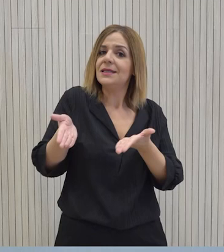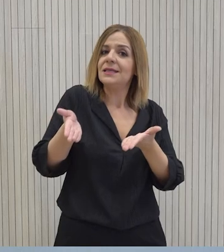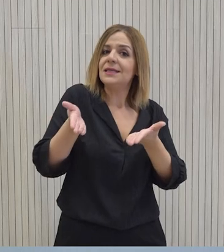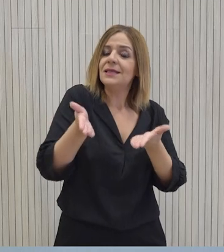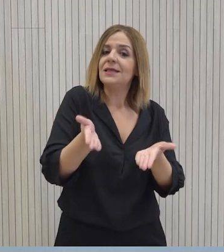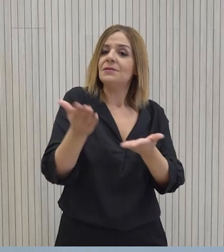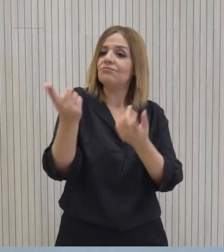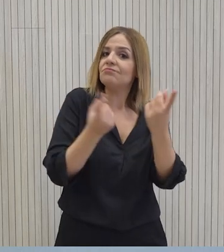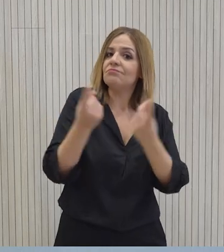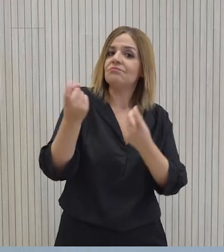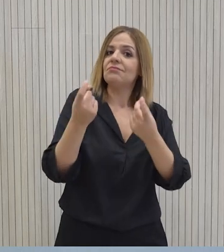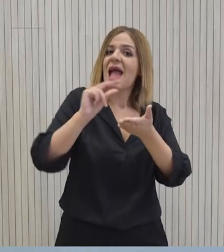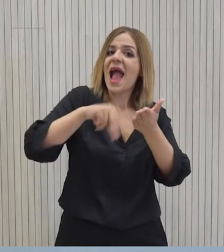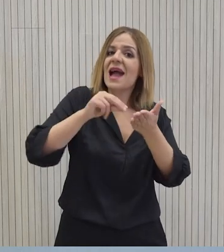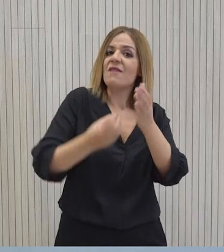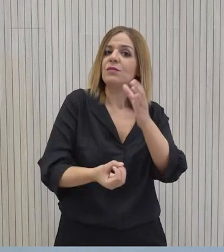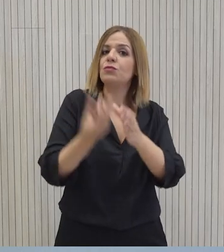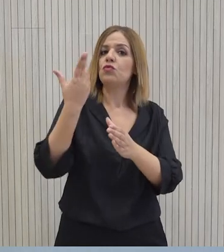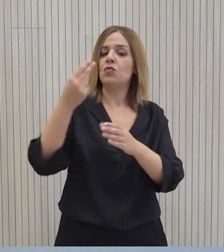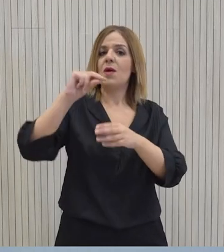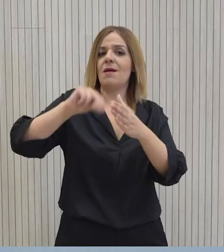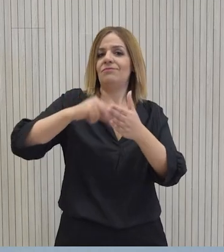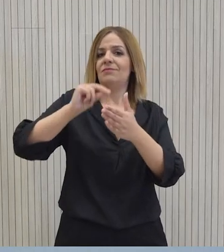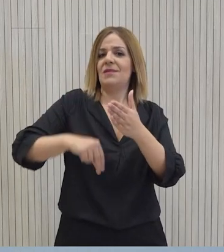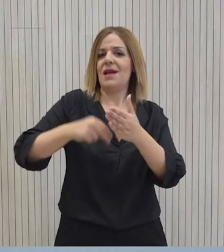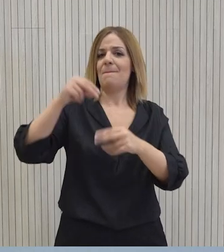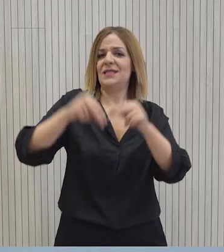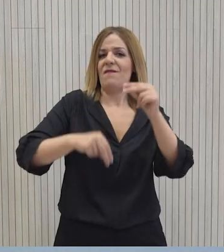την προσέλευση αλλά και την εγγραφή των νέων ψηφοφόρων στους κατεχόμενους Δήμους.